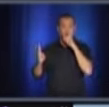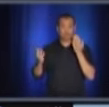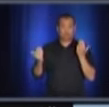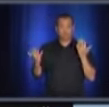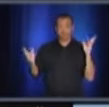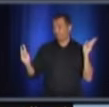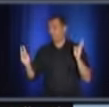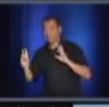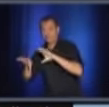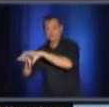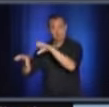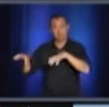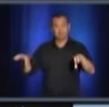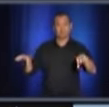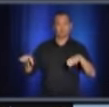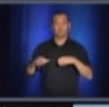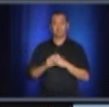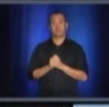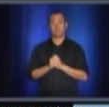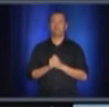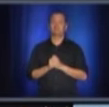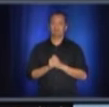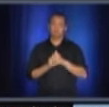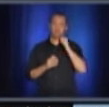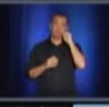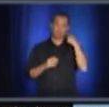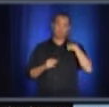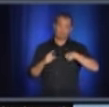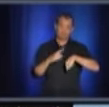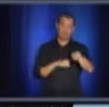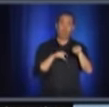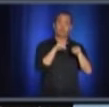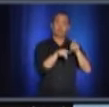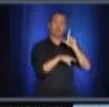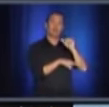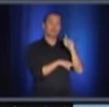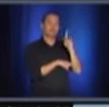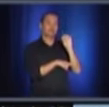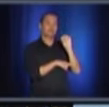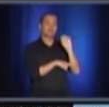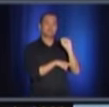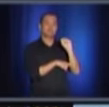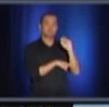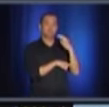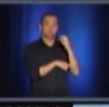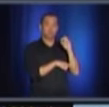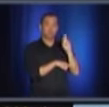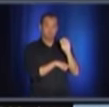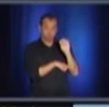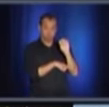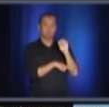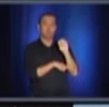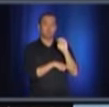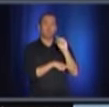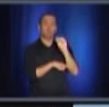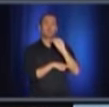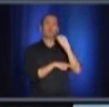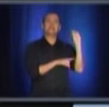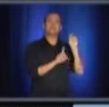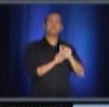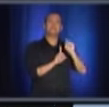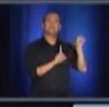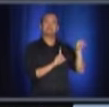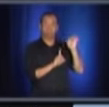moment. Puis c'est pour ça, demain, qu'on ira voir à Lakeshore, on fait exactement la même chose, dans le West Island, pour être capable de trouver des